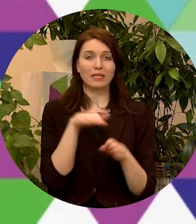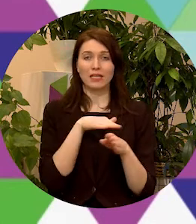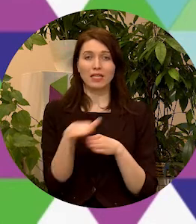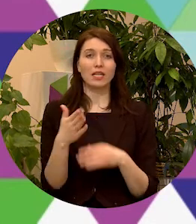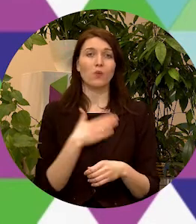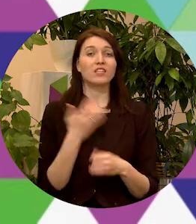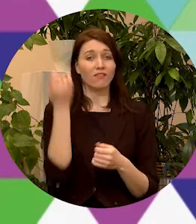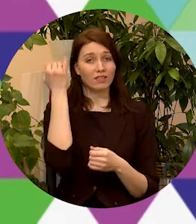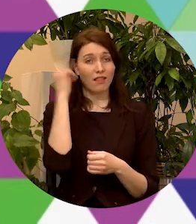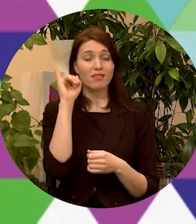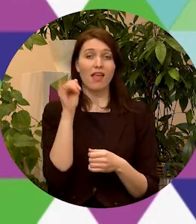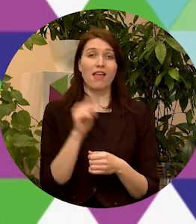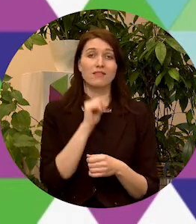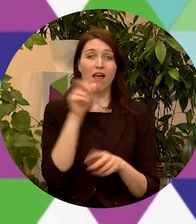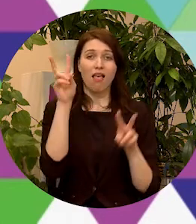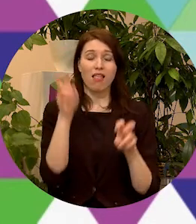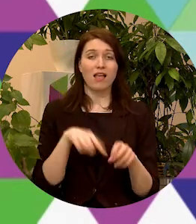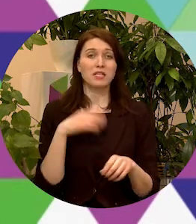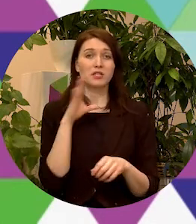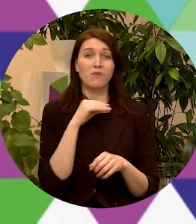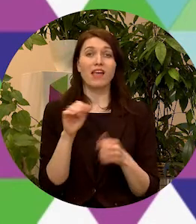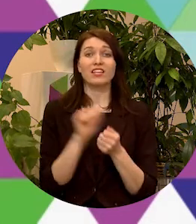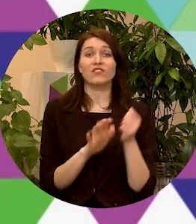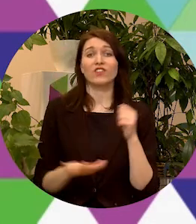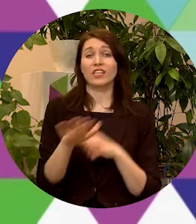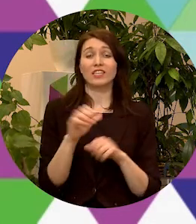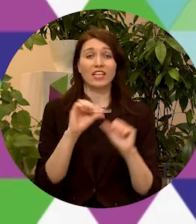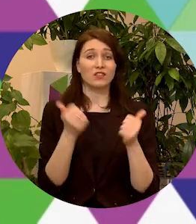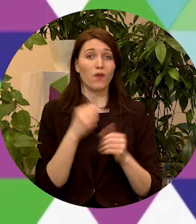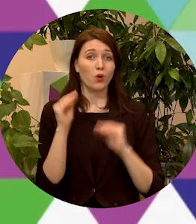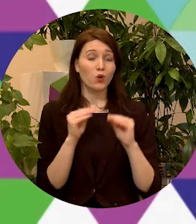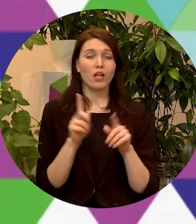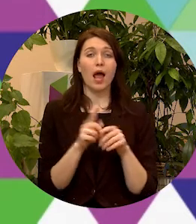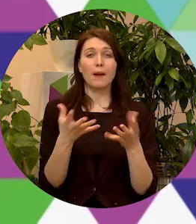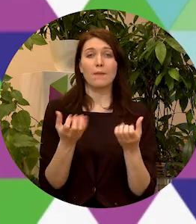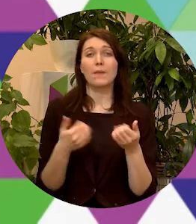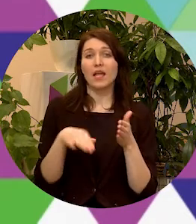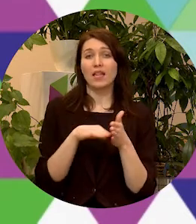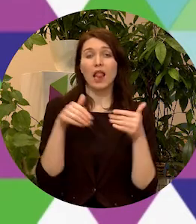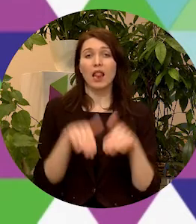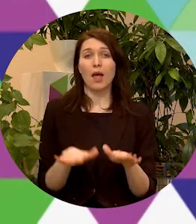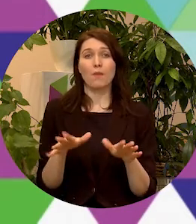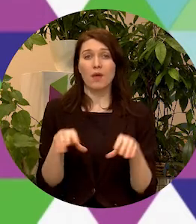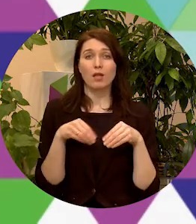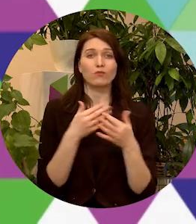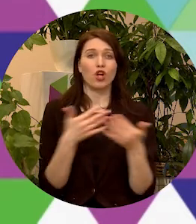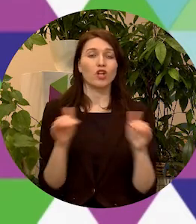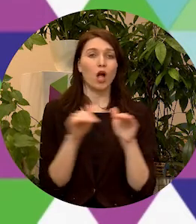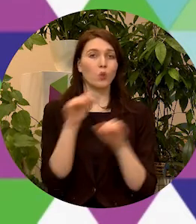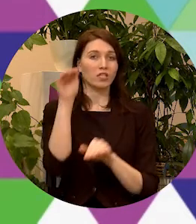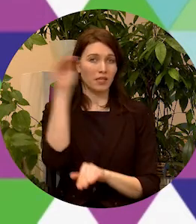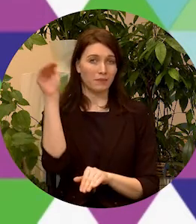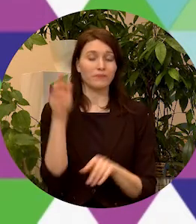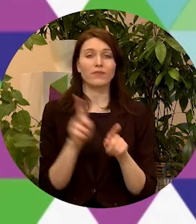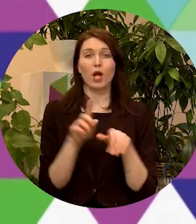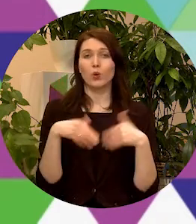savas idejas zaļākas un ilgspējīgākas vidas veidošanā un piedalīties lēmumu pieņemšanā dažādos līmeņos. Tas